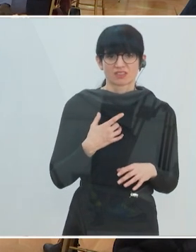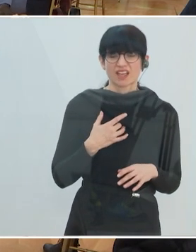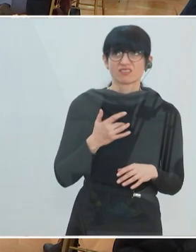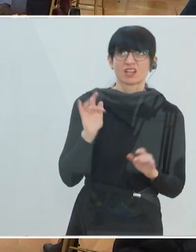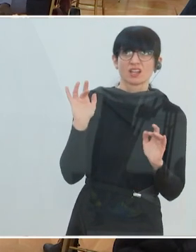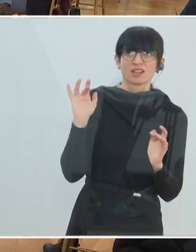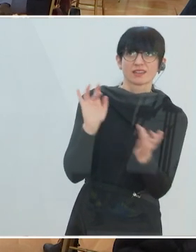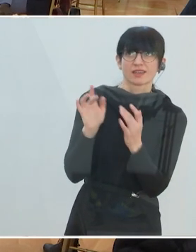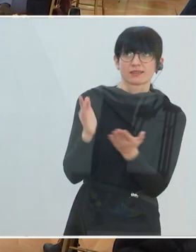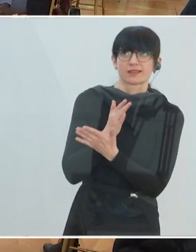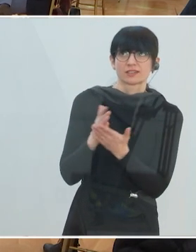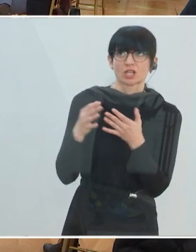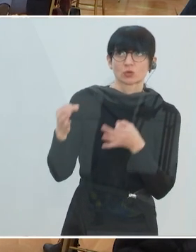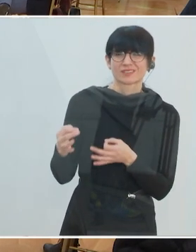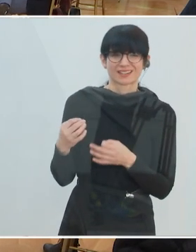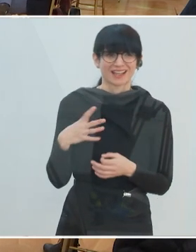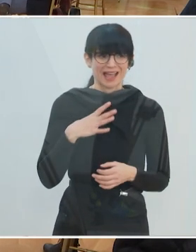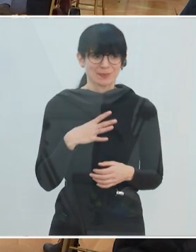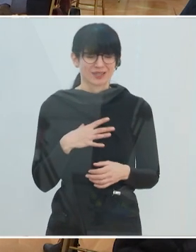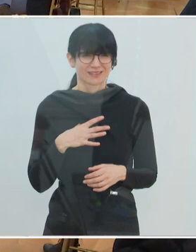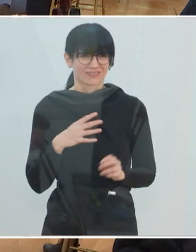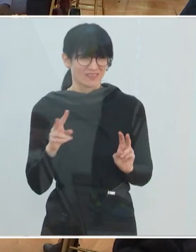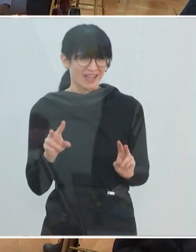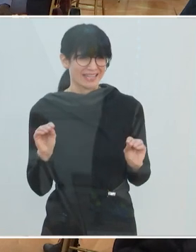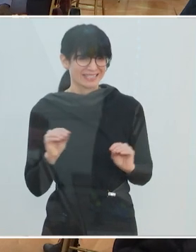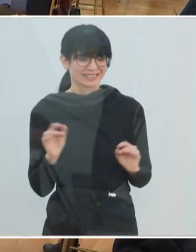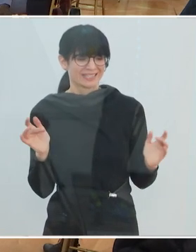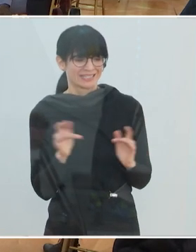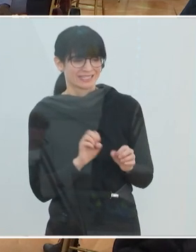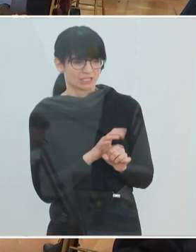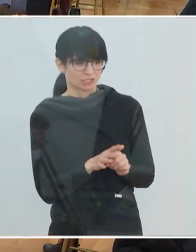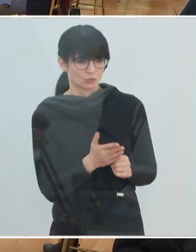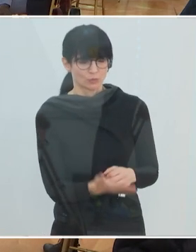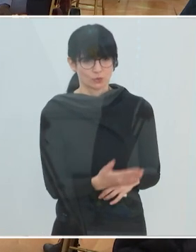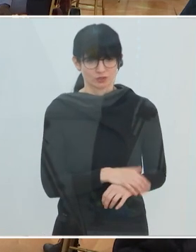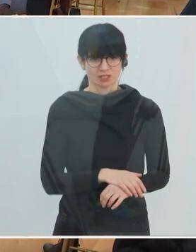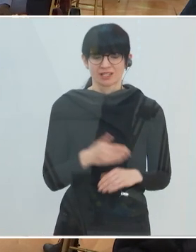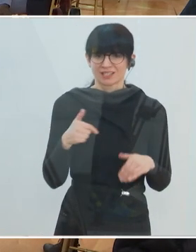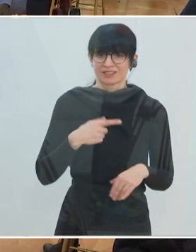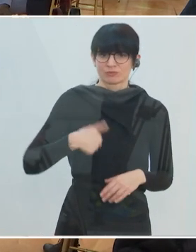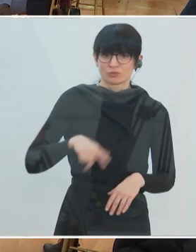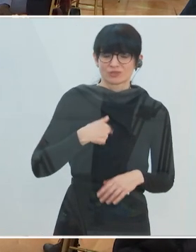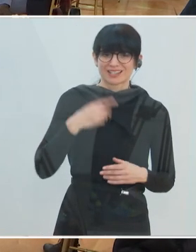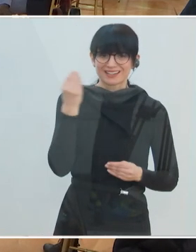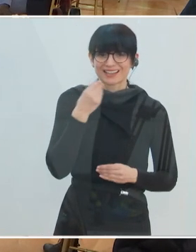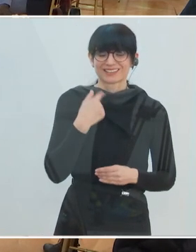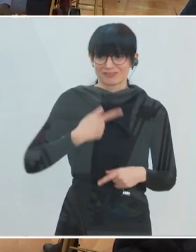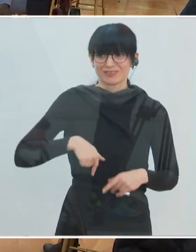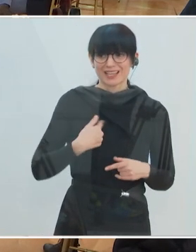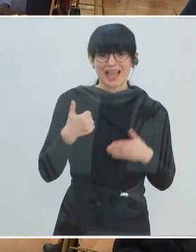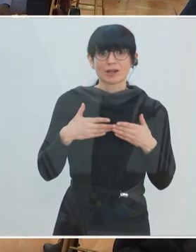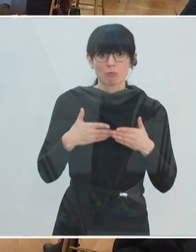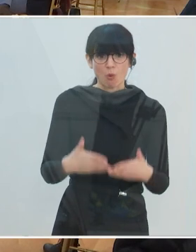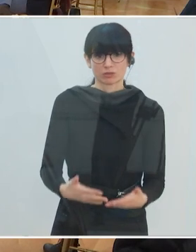wo hin. Aber eigentlich gilt unsere Aggression dem Virus selbst. Und ich glaube, wir müssen wieder lernen, dass wir alle gemeinsam in einem Boot sitzen.